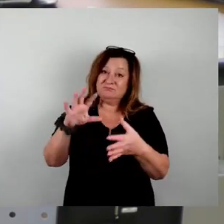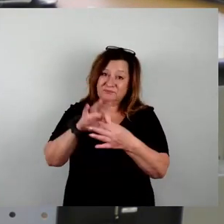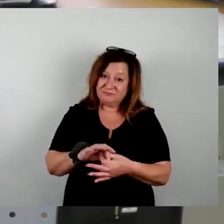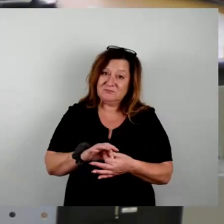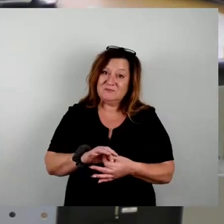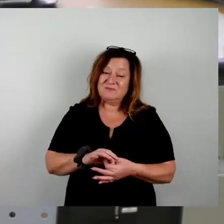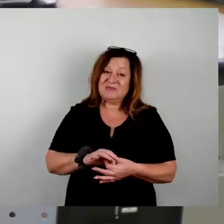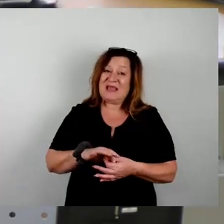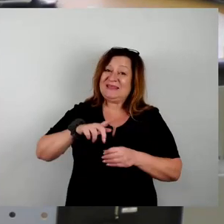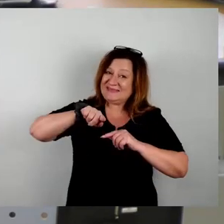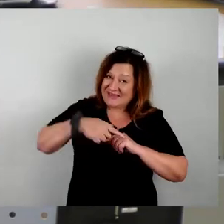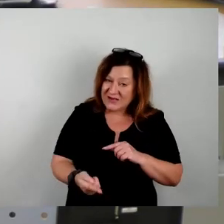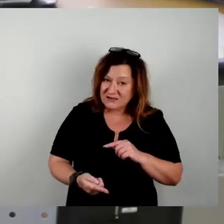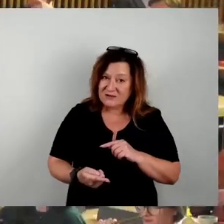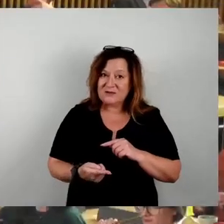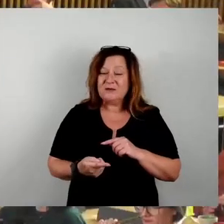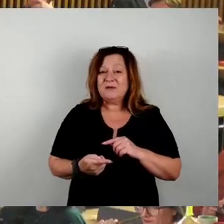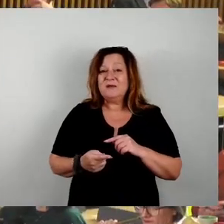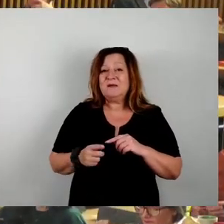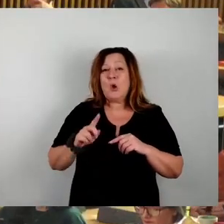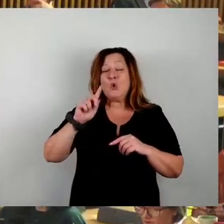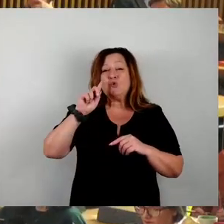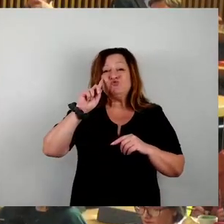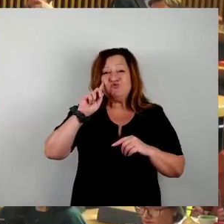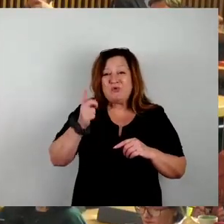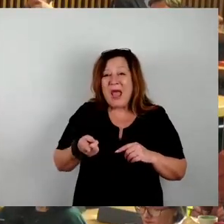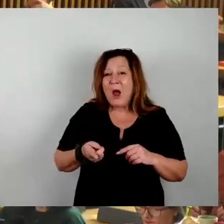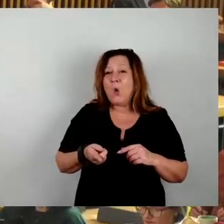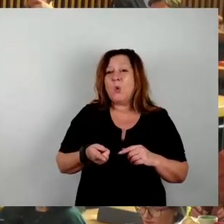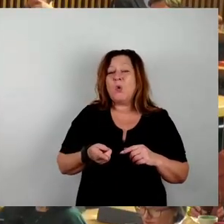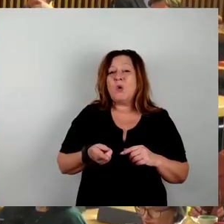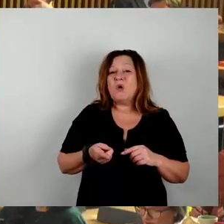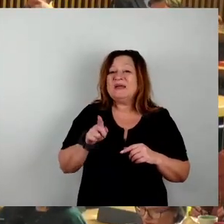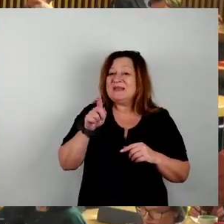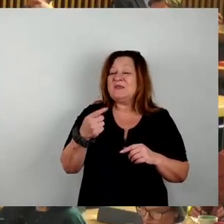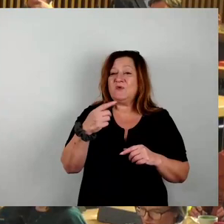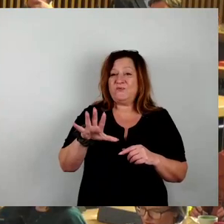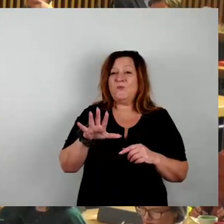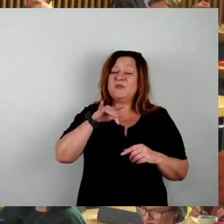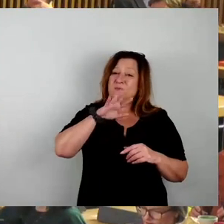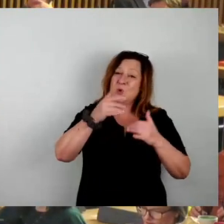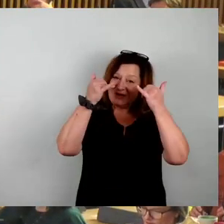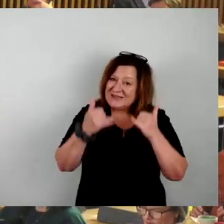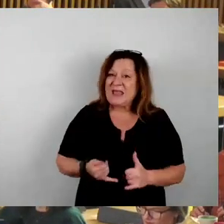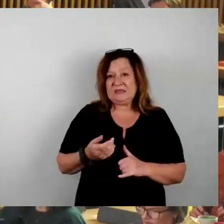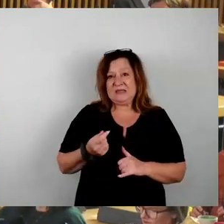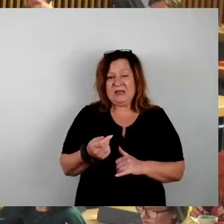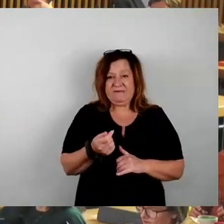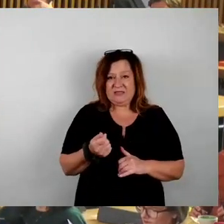eine kluge Sache, dass wir eben diese 50 Millionen Euro jetzt investieren, um